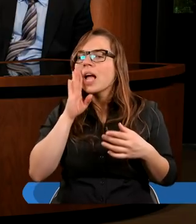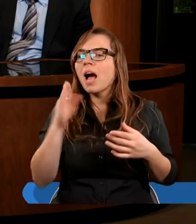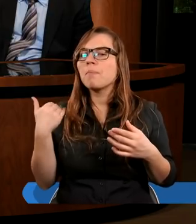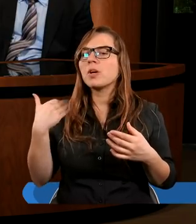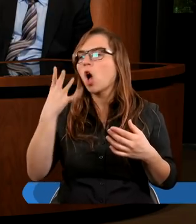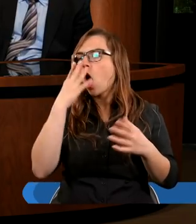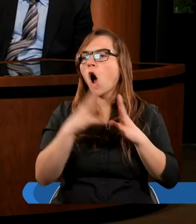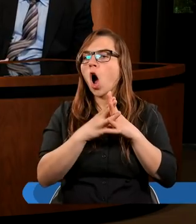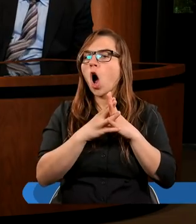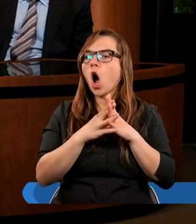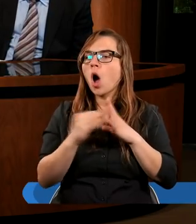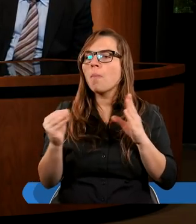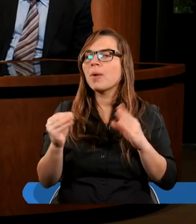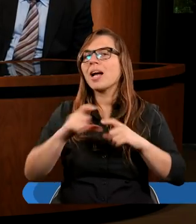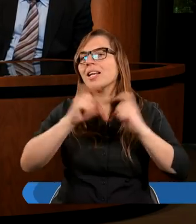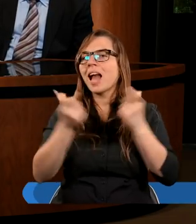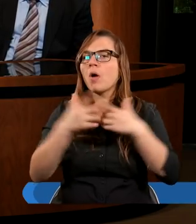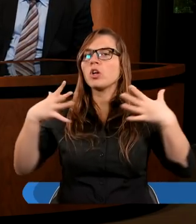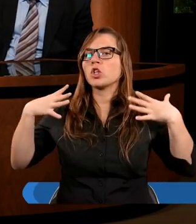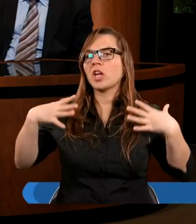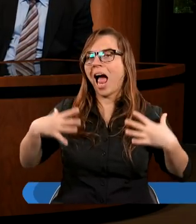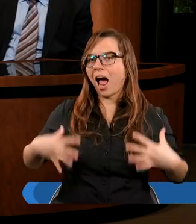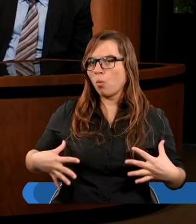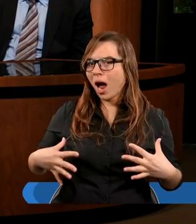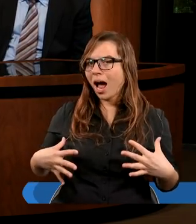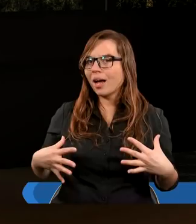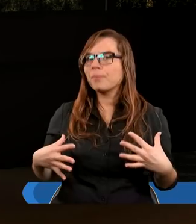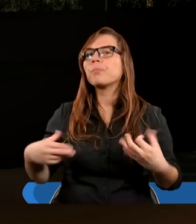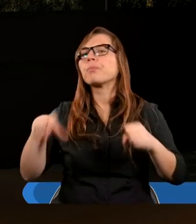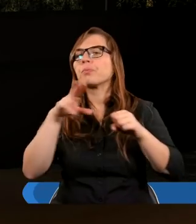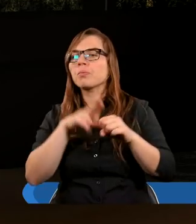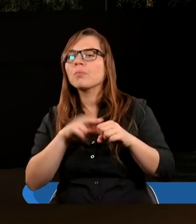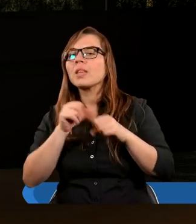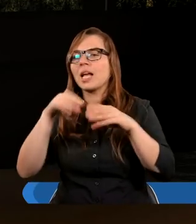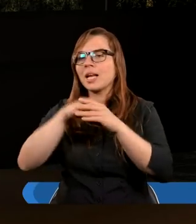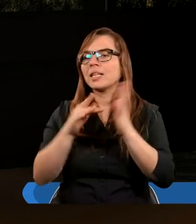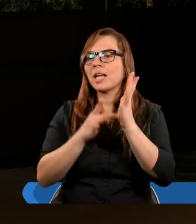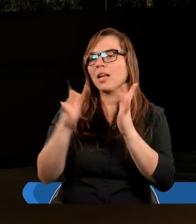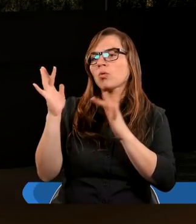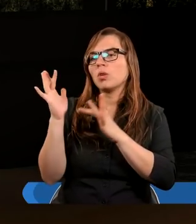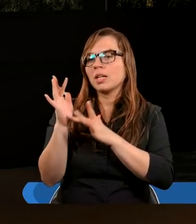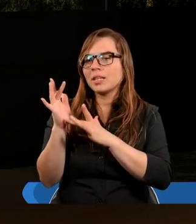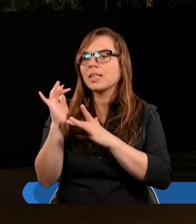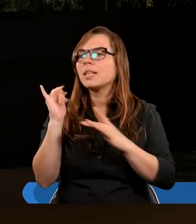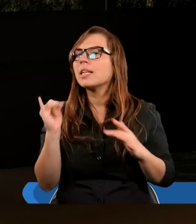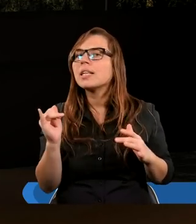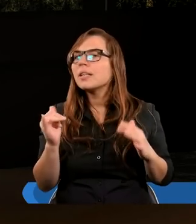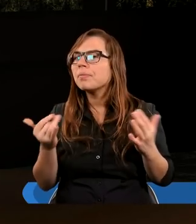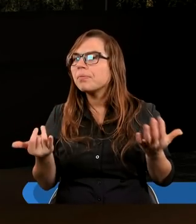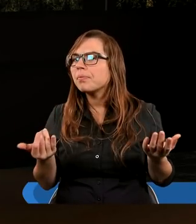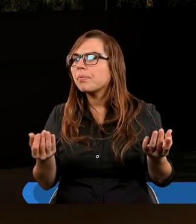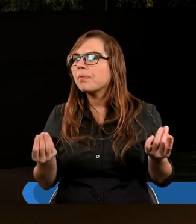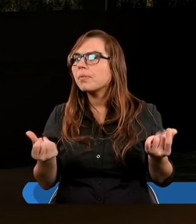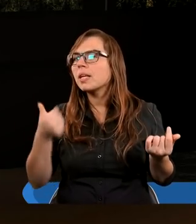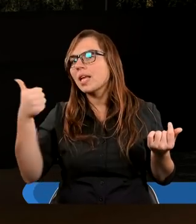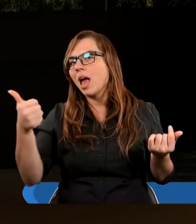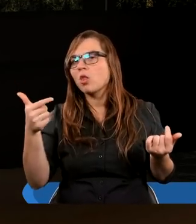obraz całego ciała, którym jest Jezus Chrystus i jedno